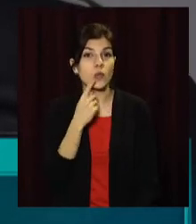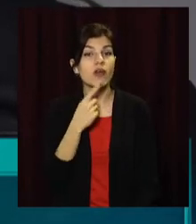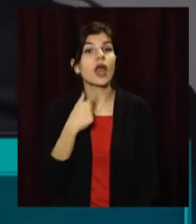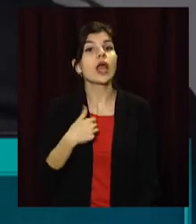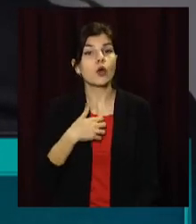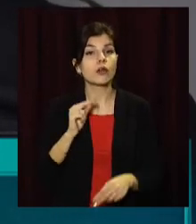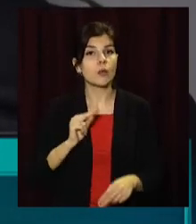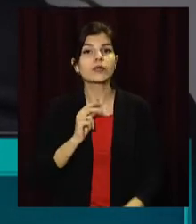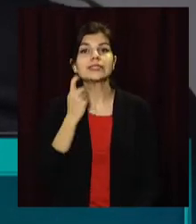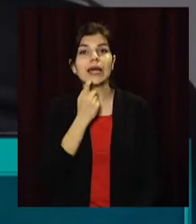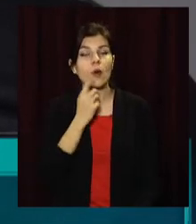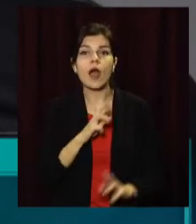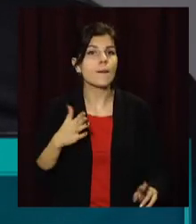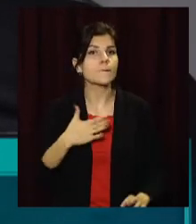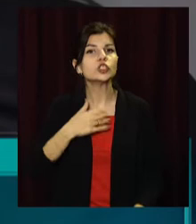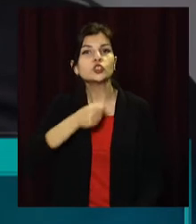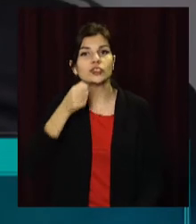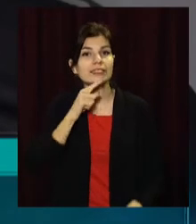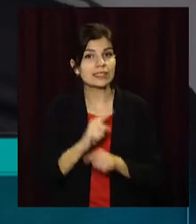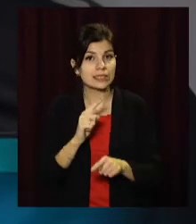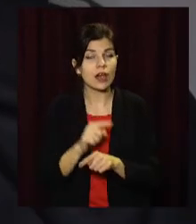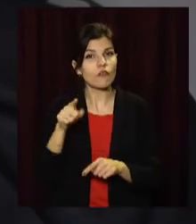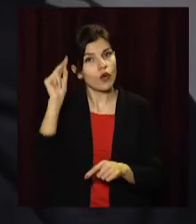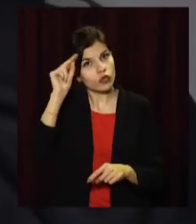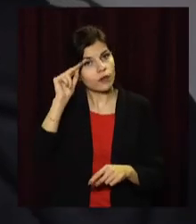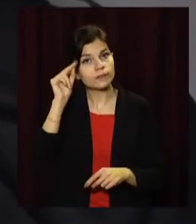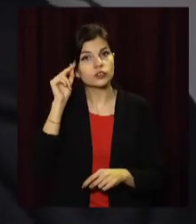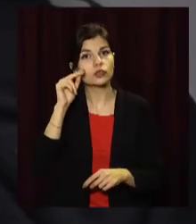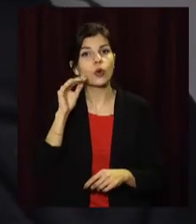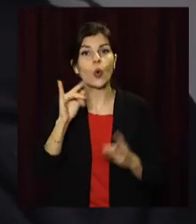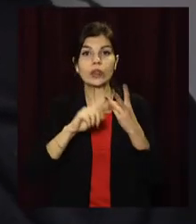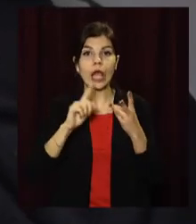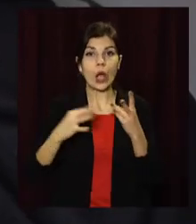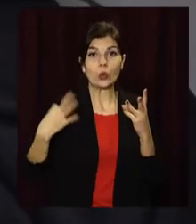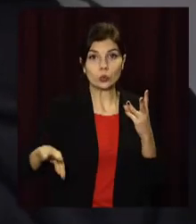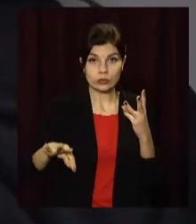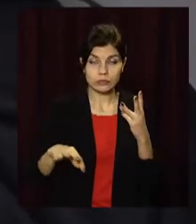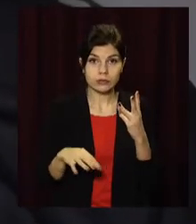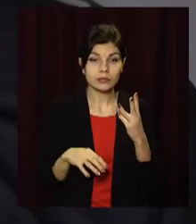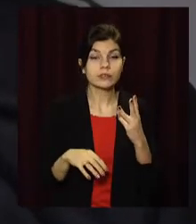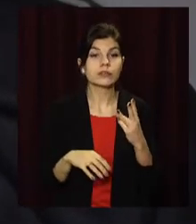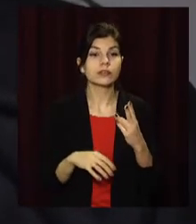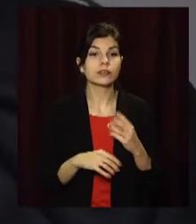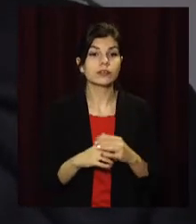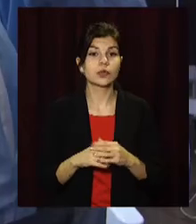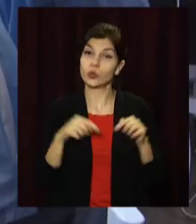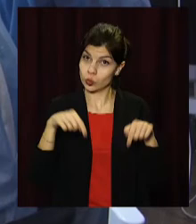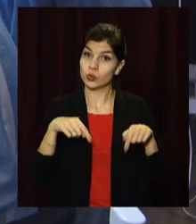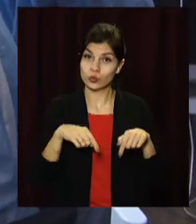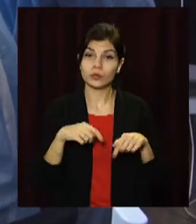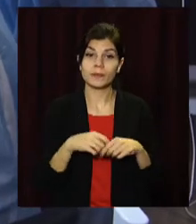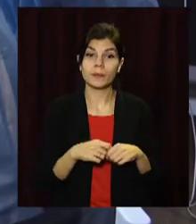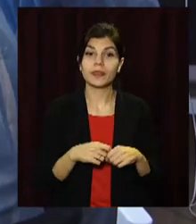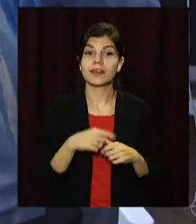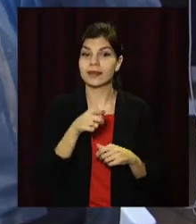як моя старша сестра. Вона навчається на третєму курсі тут. А ось